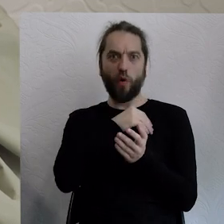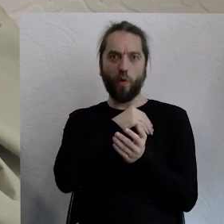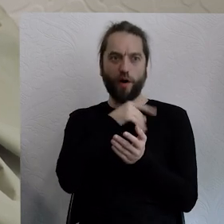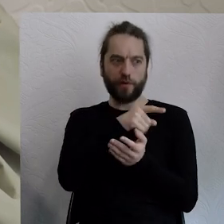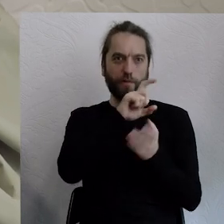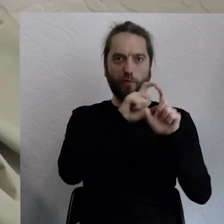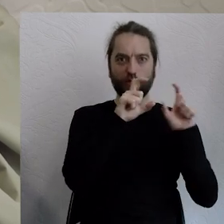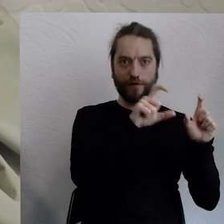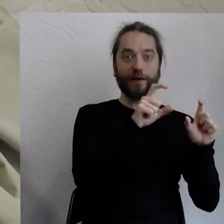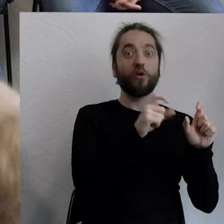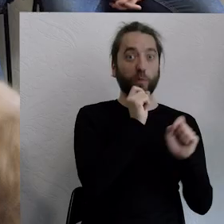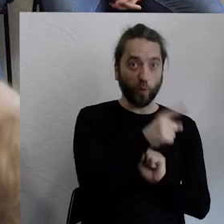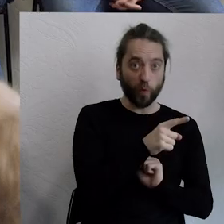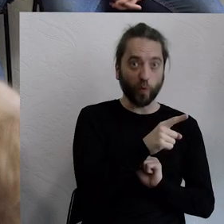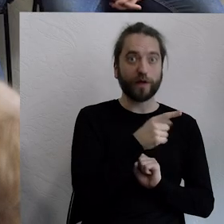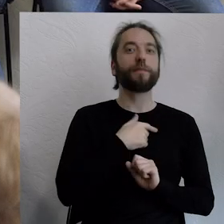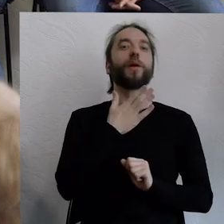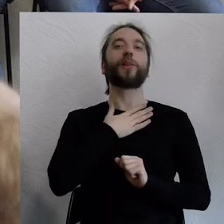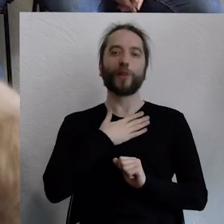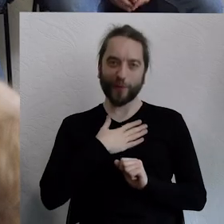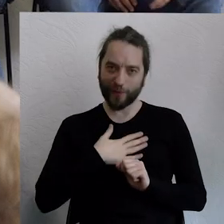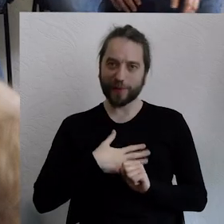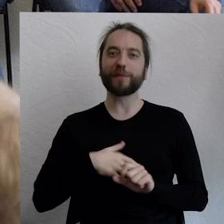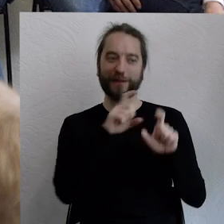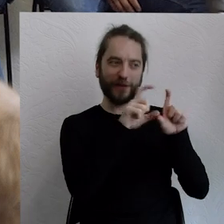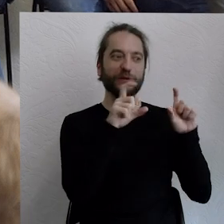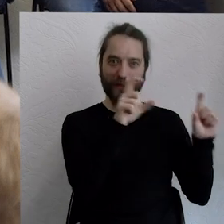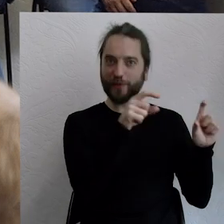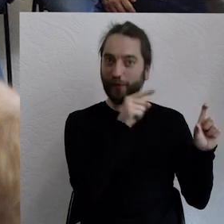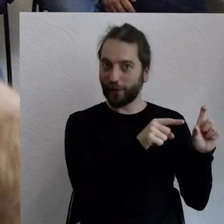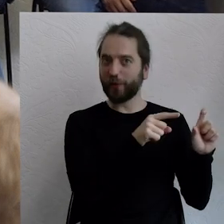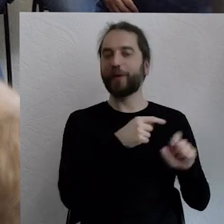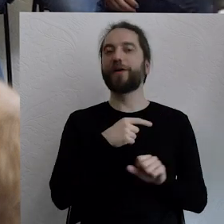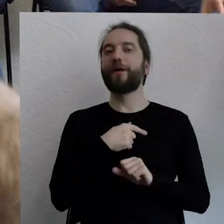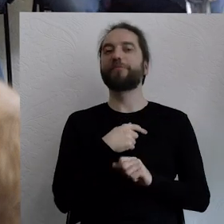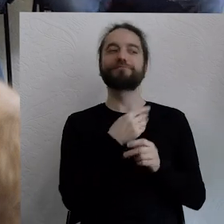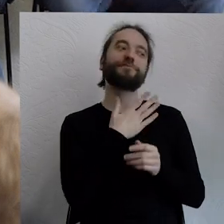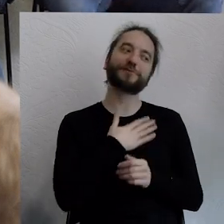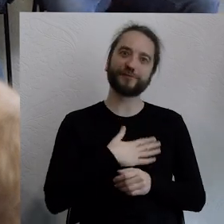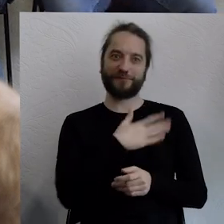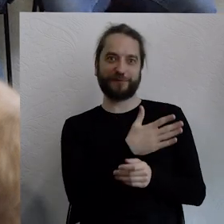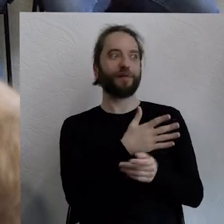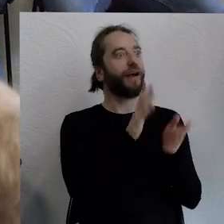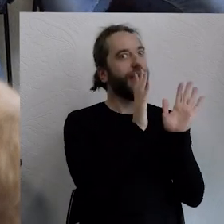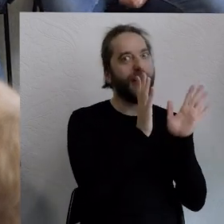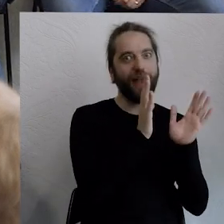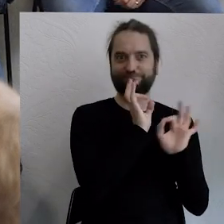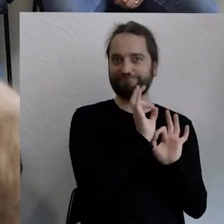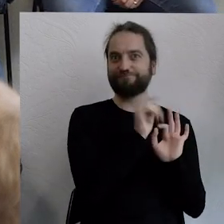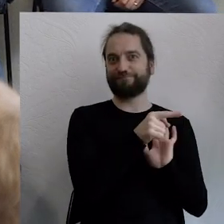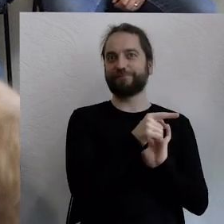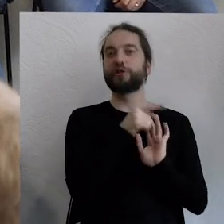Ba, myślę, że bardzo lubimy tę szkołę i bardzo ją doceniamy. Więcej jest miejscem spotkań, wokół którego